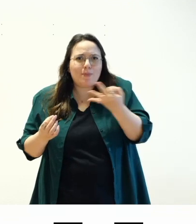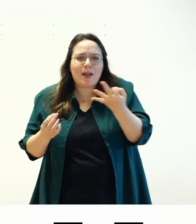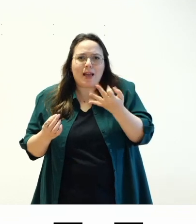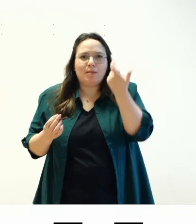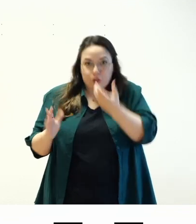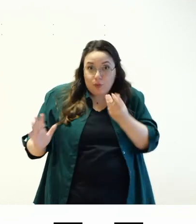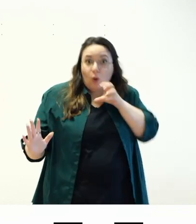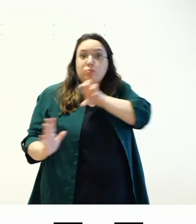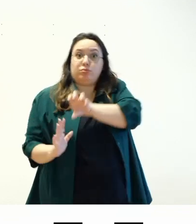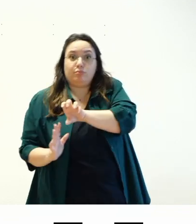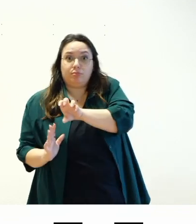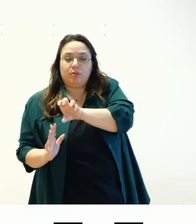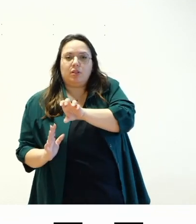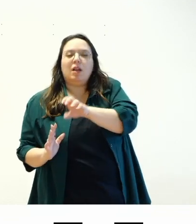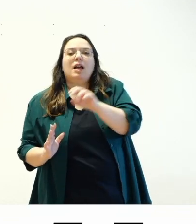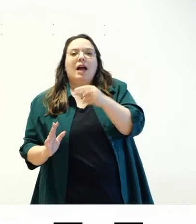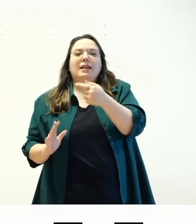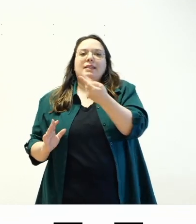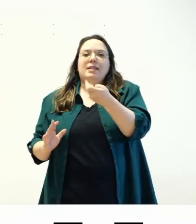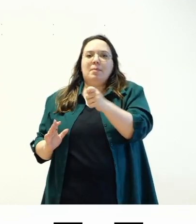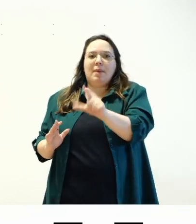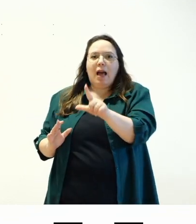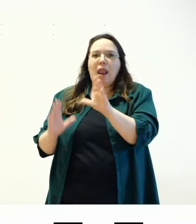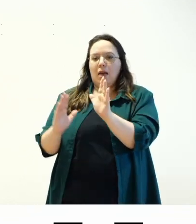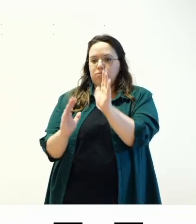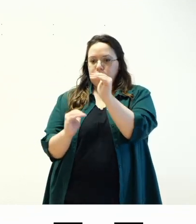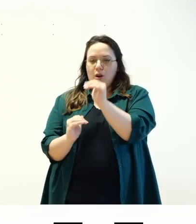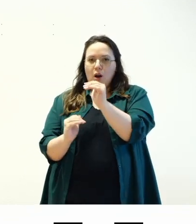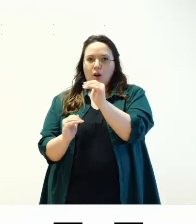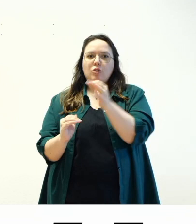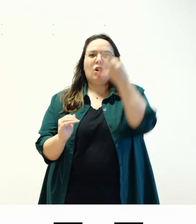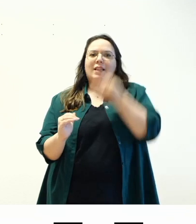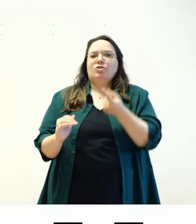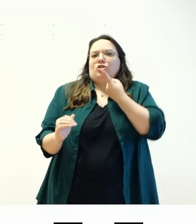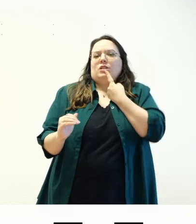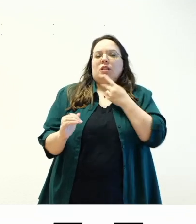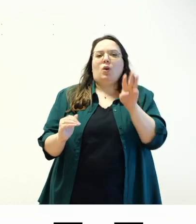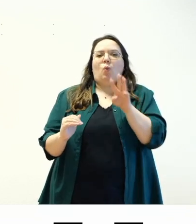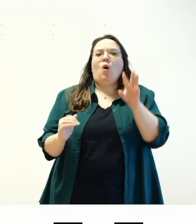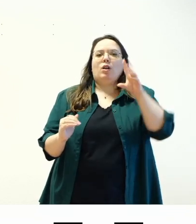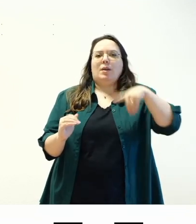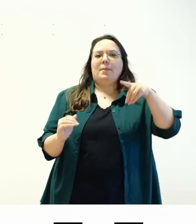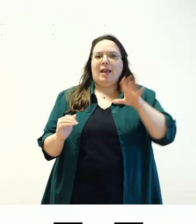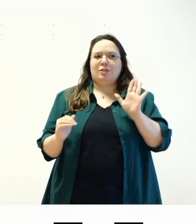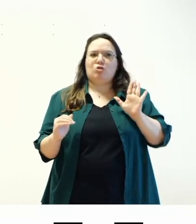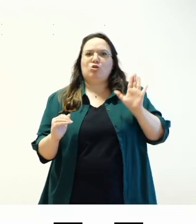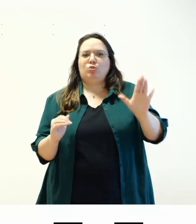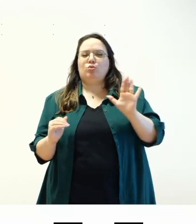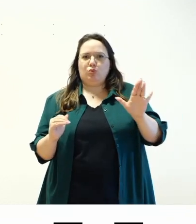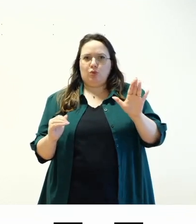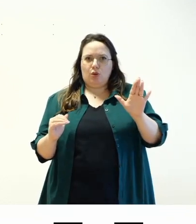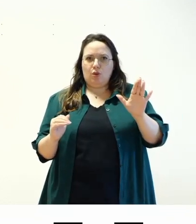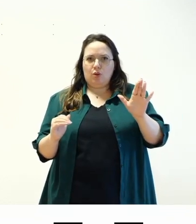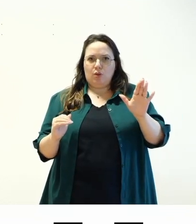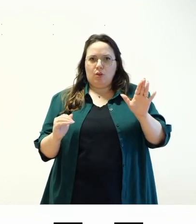'html del blocco è definito da wordpress dal core di wordpress non necessariamente dal creatore dei